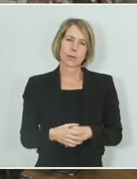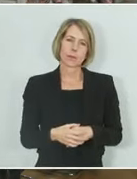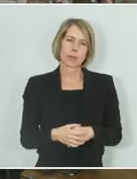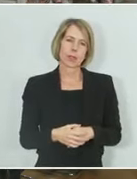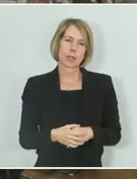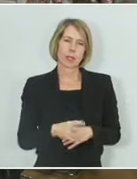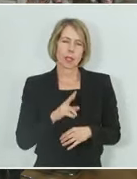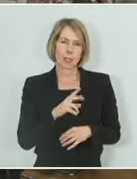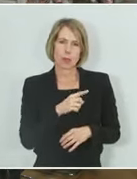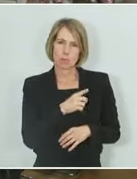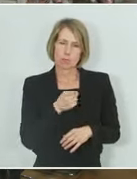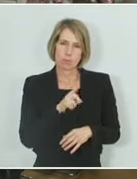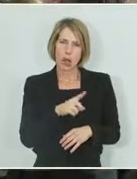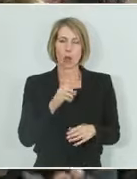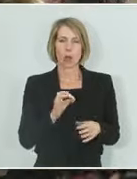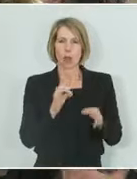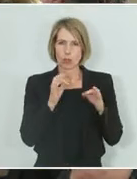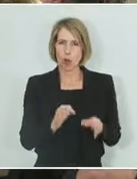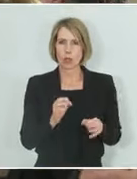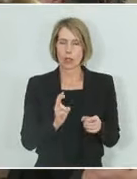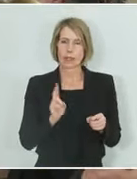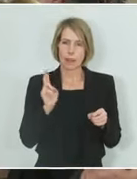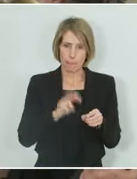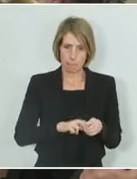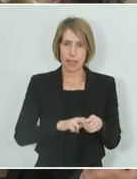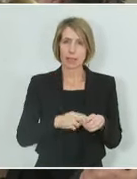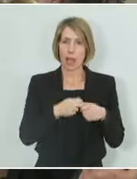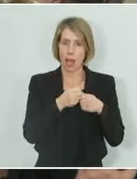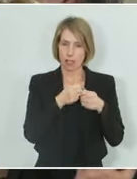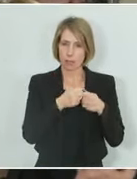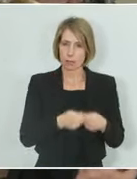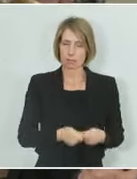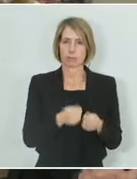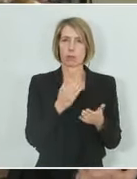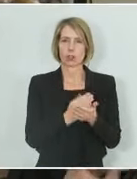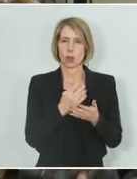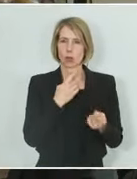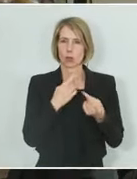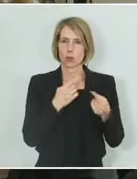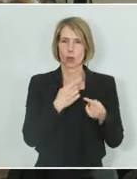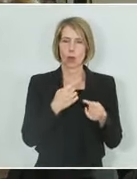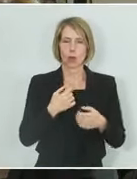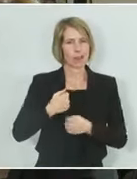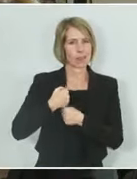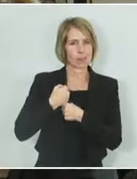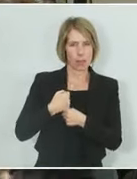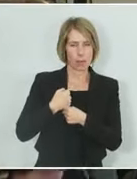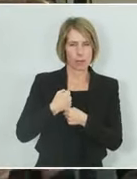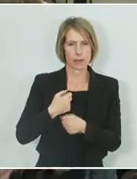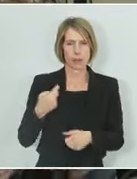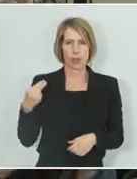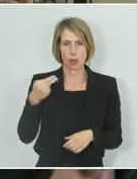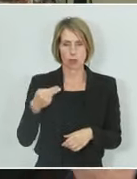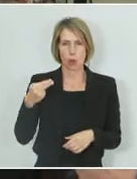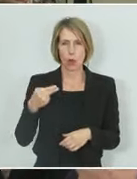Sie auch über konkrete Beiträge gesprochen, um die Stabilisierung im Norden Kosovo zu erreichen,